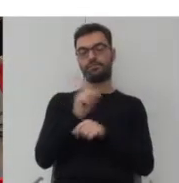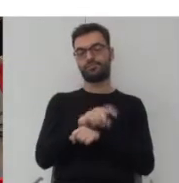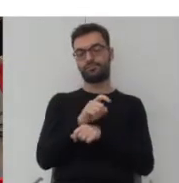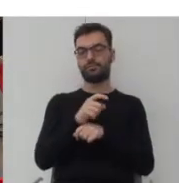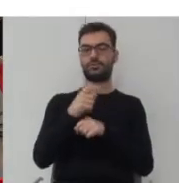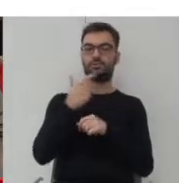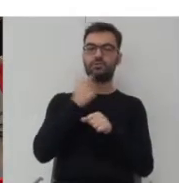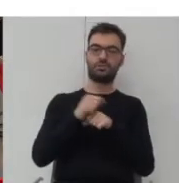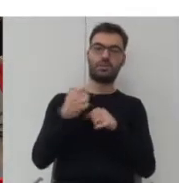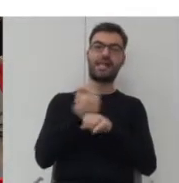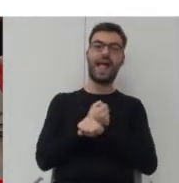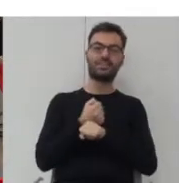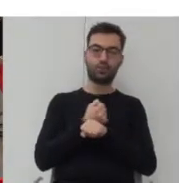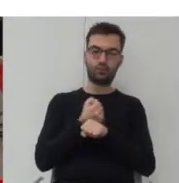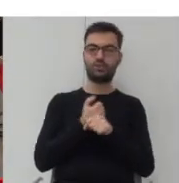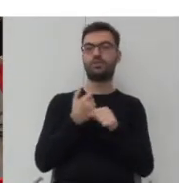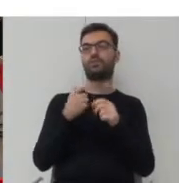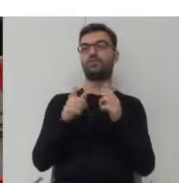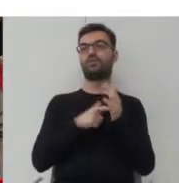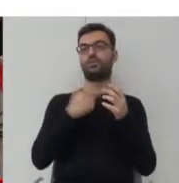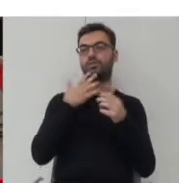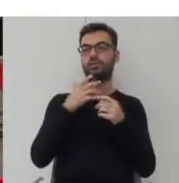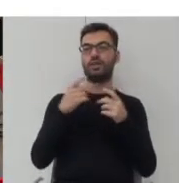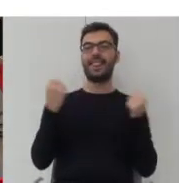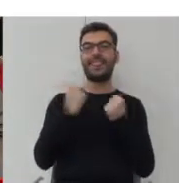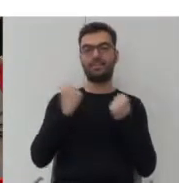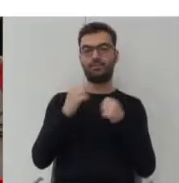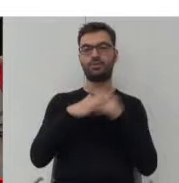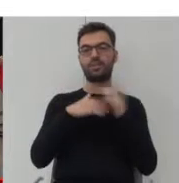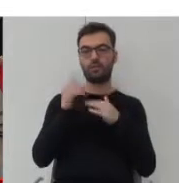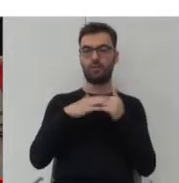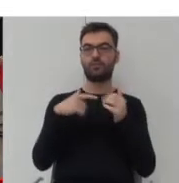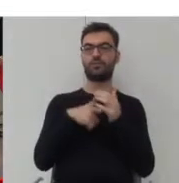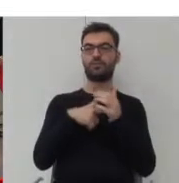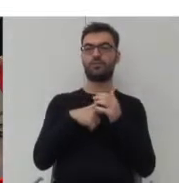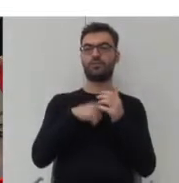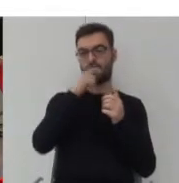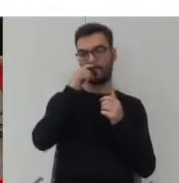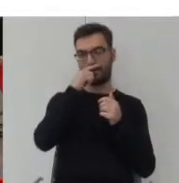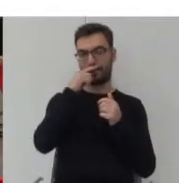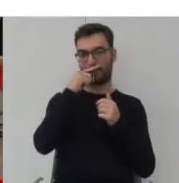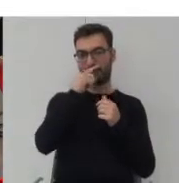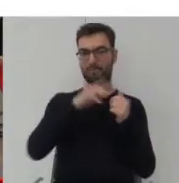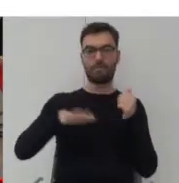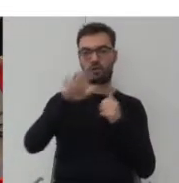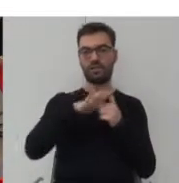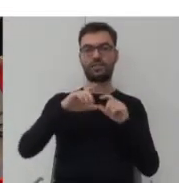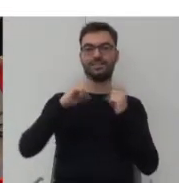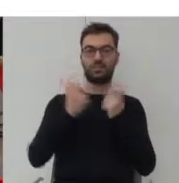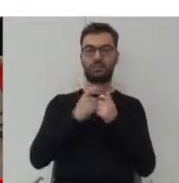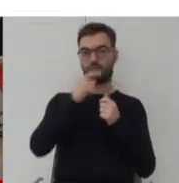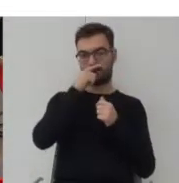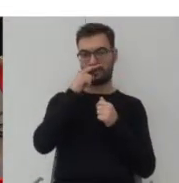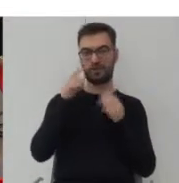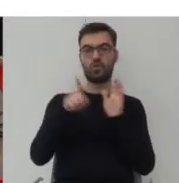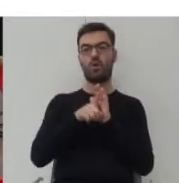gęstości, że zazwyczaj mówimy o intensywności zabudowy, która sprowadza się do powierzchni, stosunku powierzchni całkowitej do